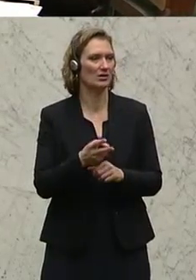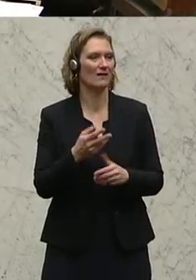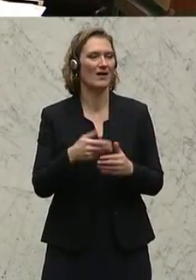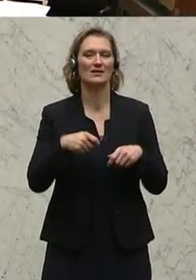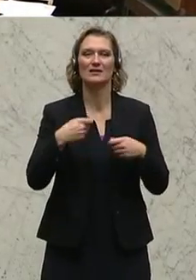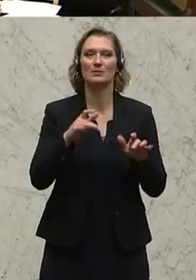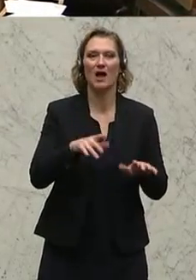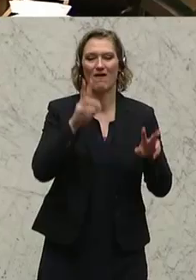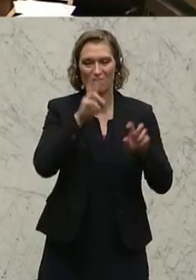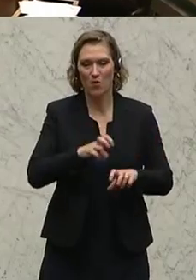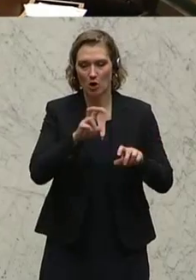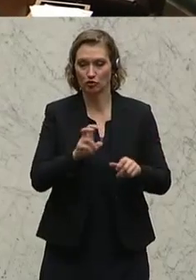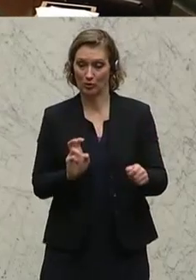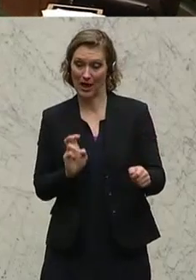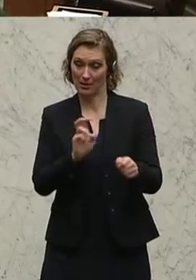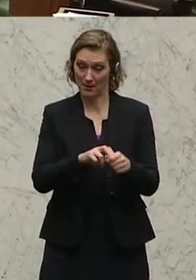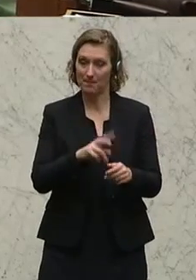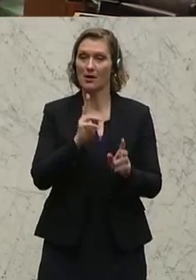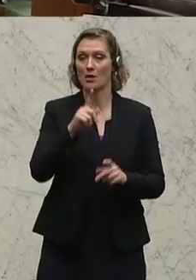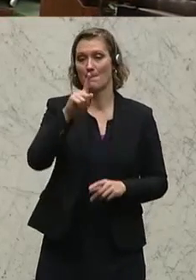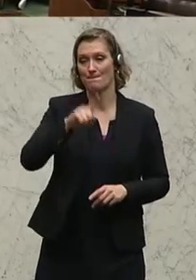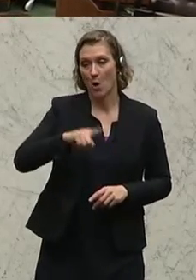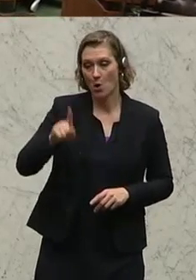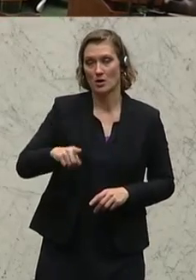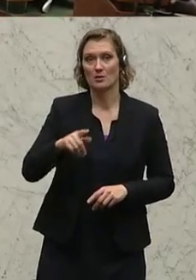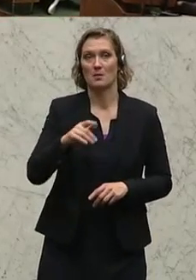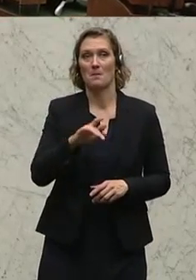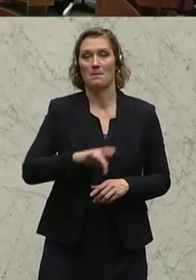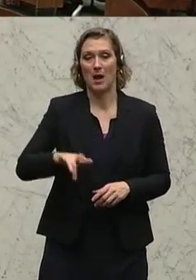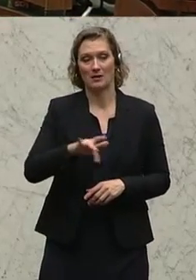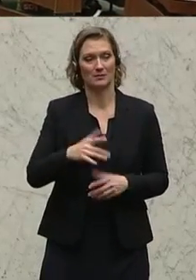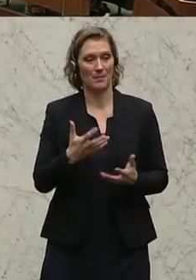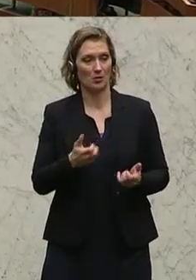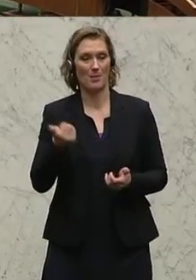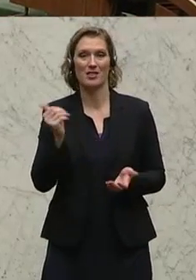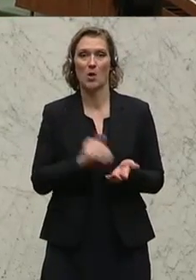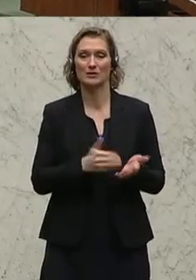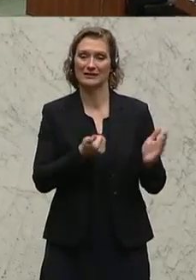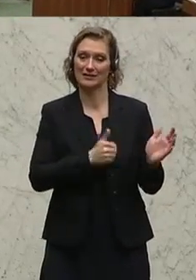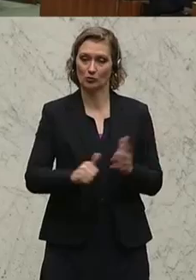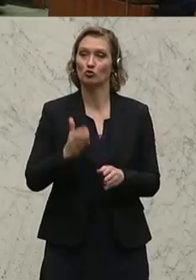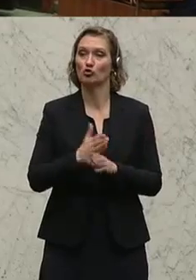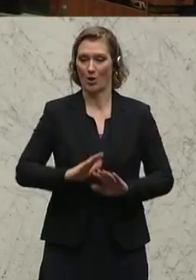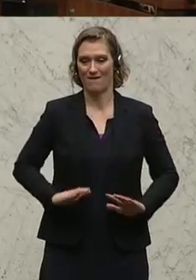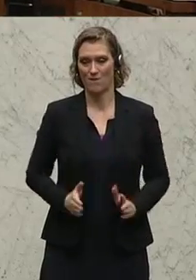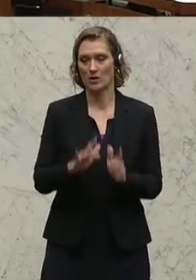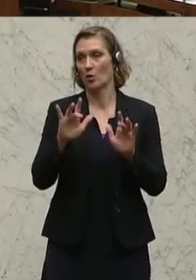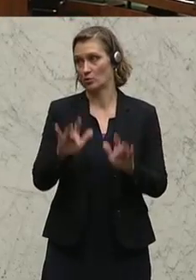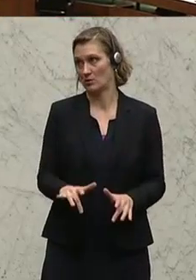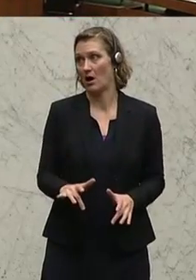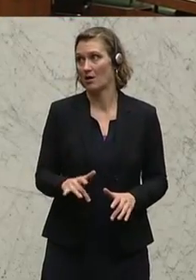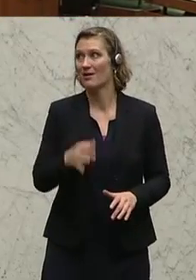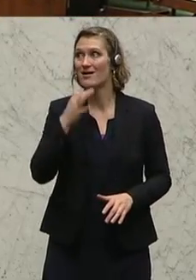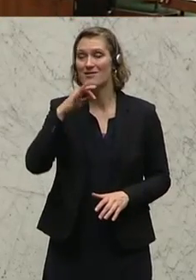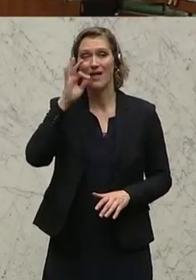angewandte Forschung zu erleichtern. Pro Monat, pro Praktikum Platz, 1.600 Euro wird es gefördert. Sehr geehrte Damen und Herren,